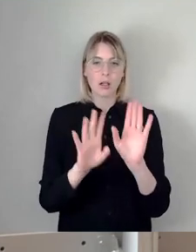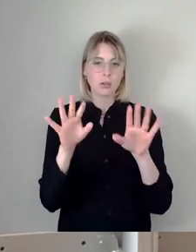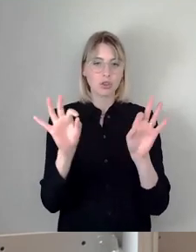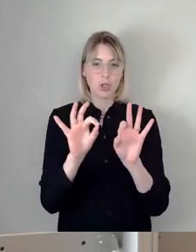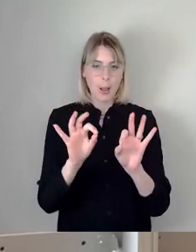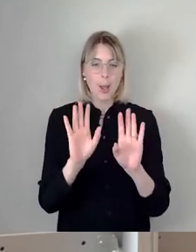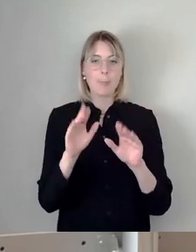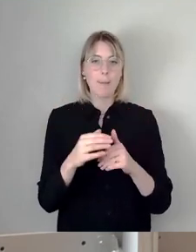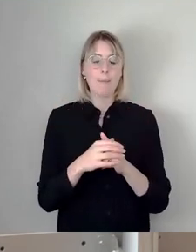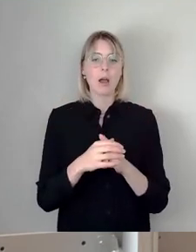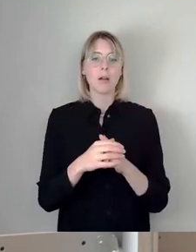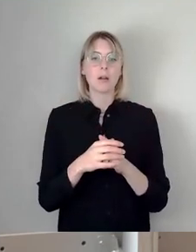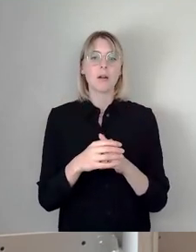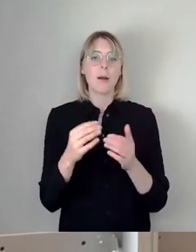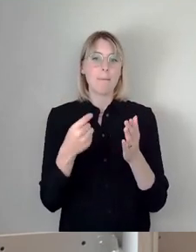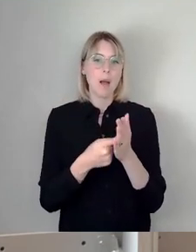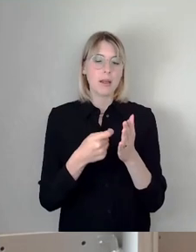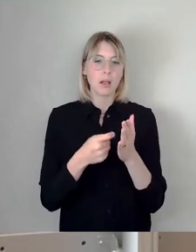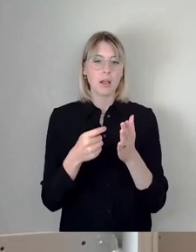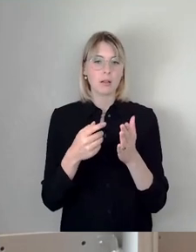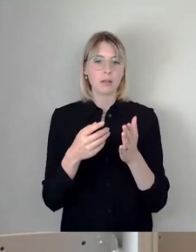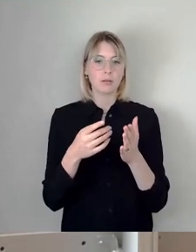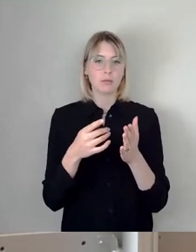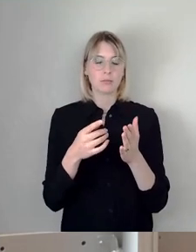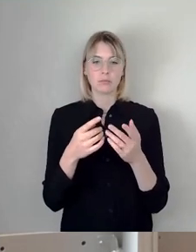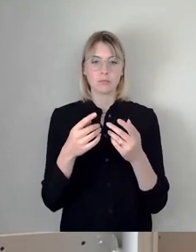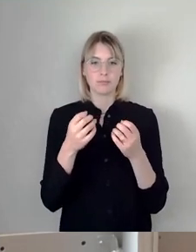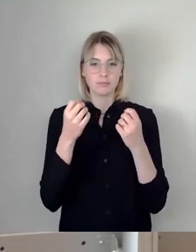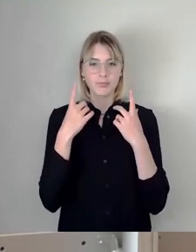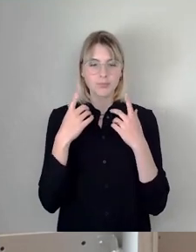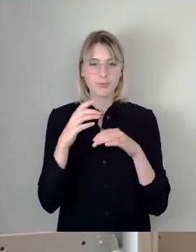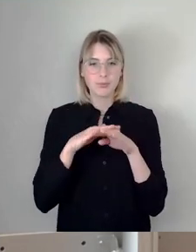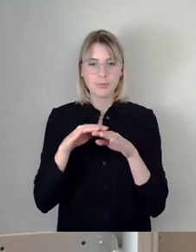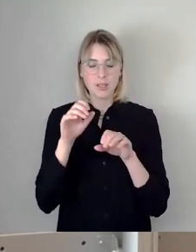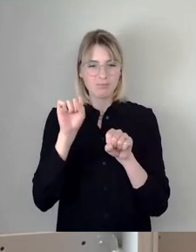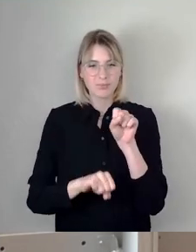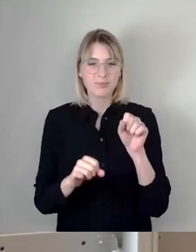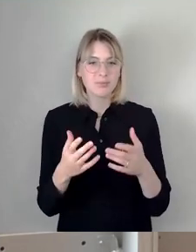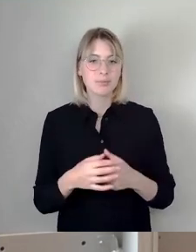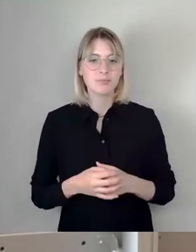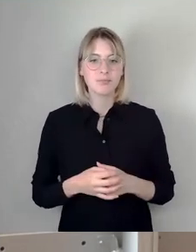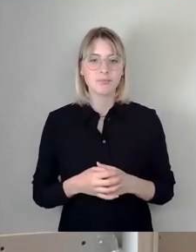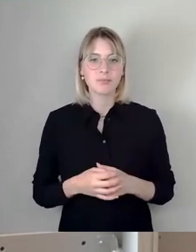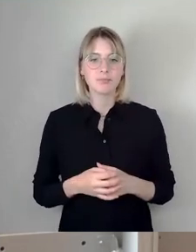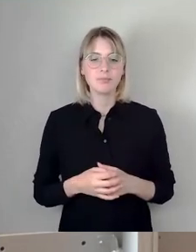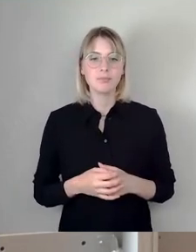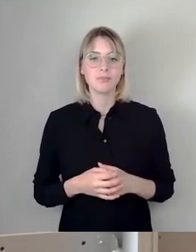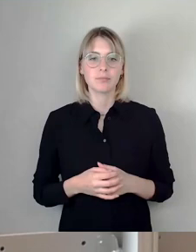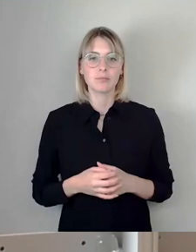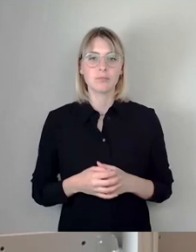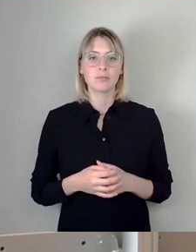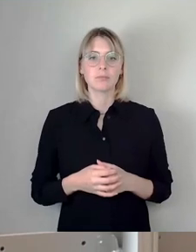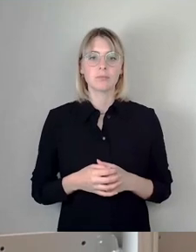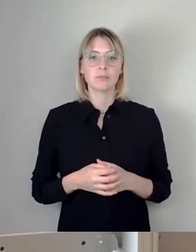Planstellen zu schaffen. Dann soll noch ein Beschluss aufgehoben werden, nämlich der KfW-Beschluss von, ich glaube, 2011. Das ist eine